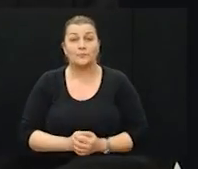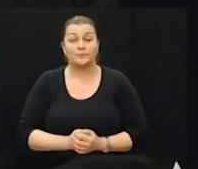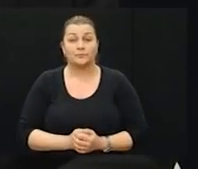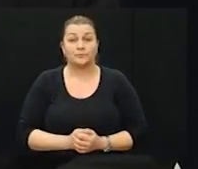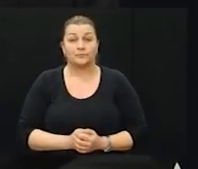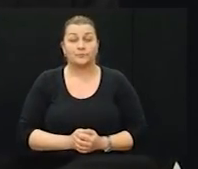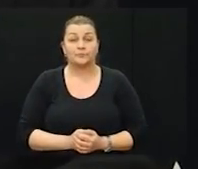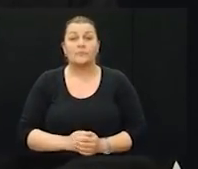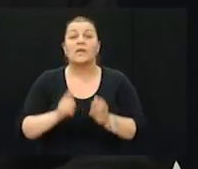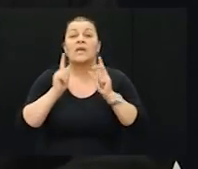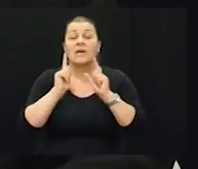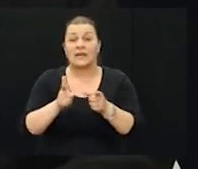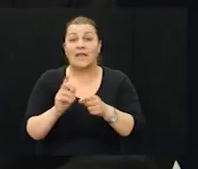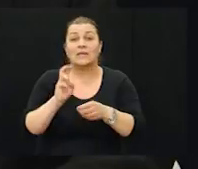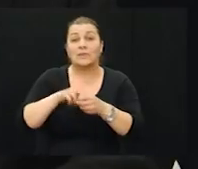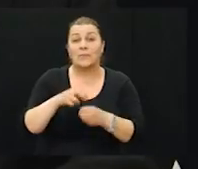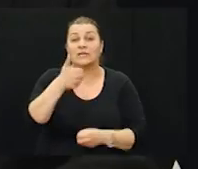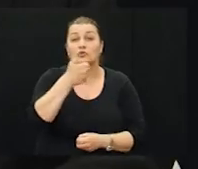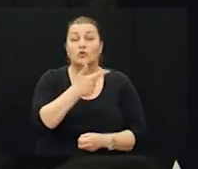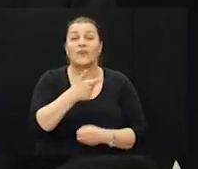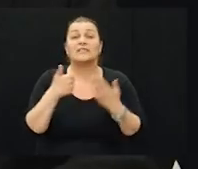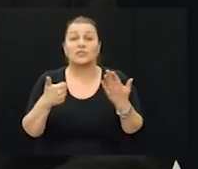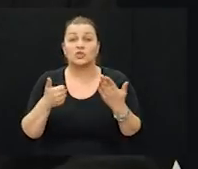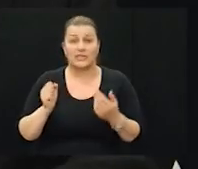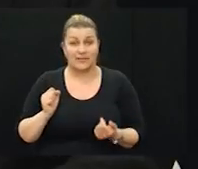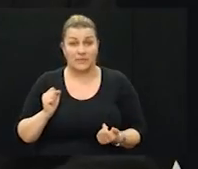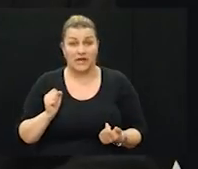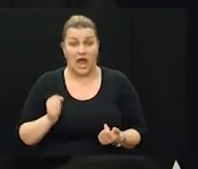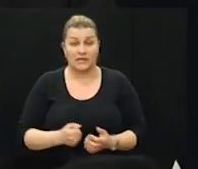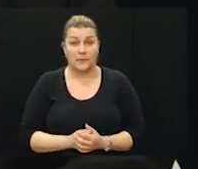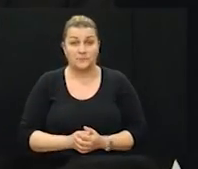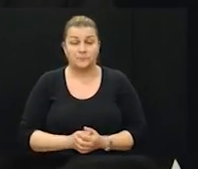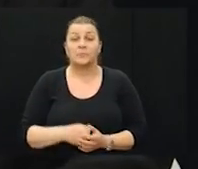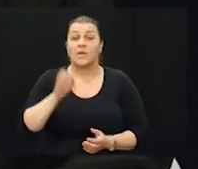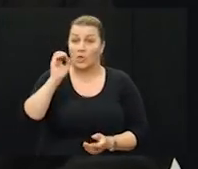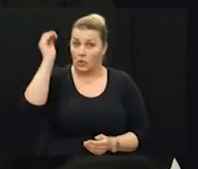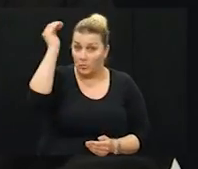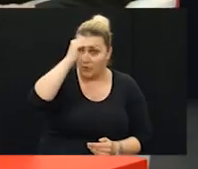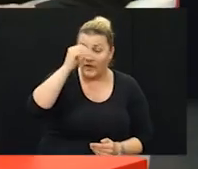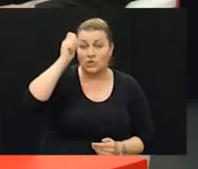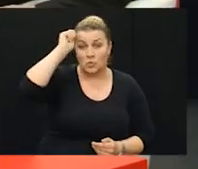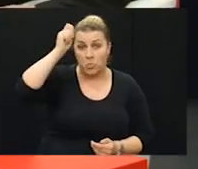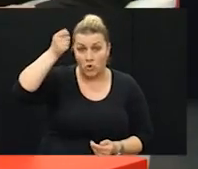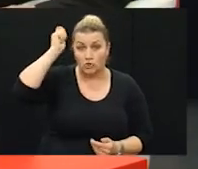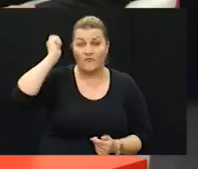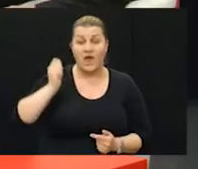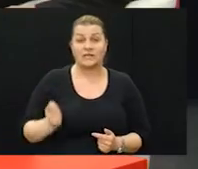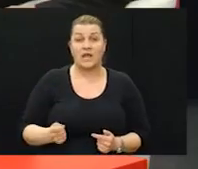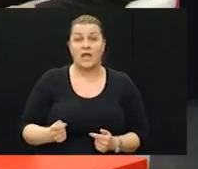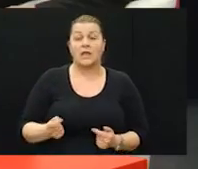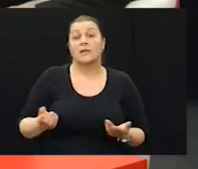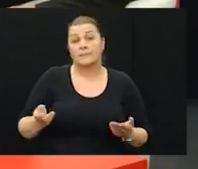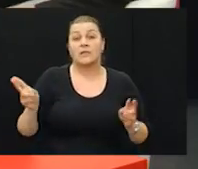ratni pripadnik 126. brigade Hrvatske vojske. Brigadiru, dobro večer, poštovanje,